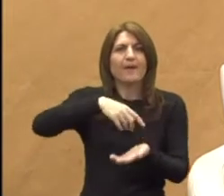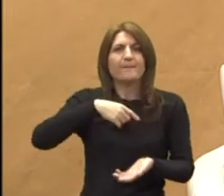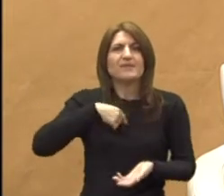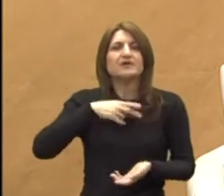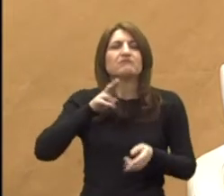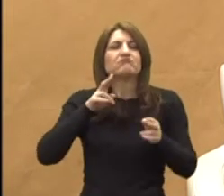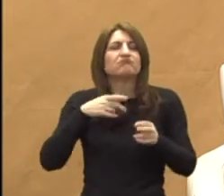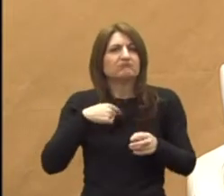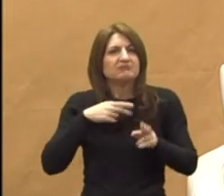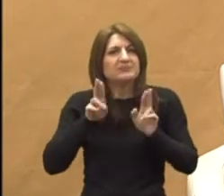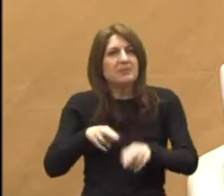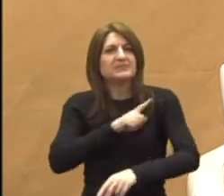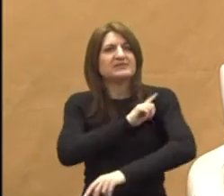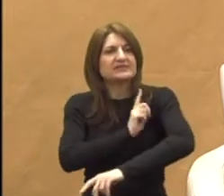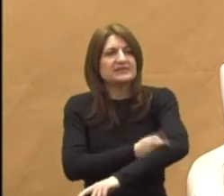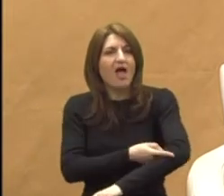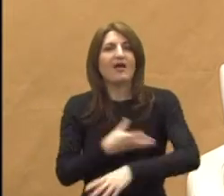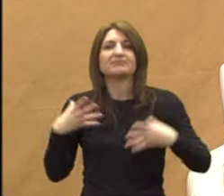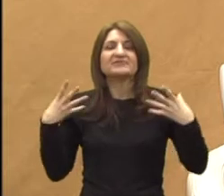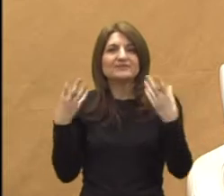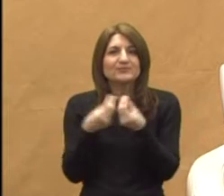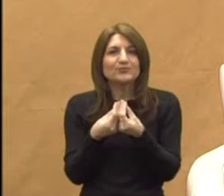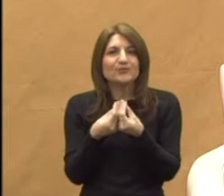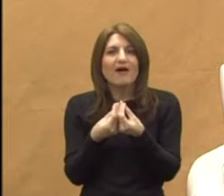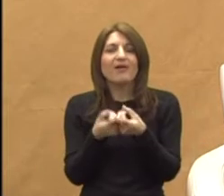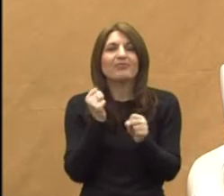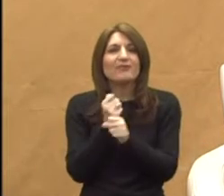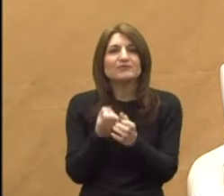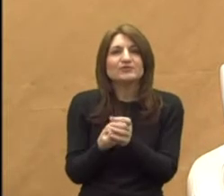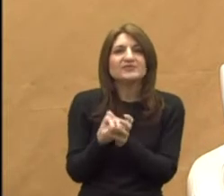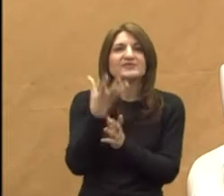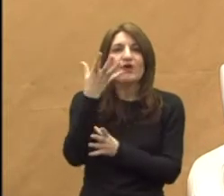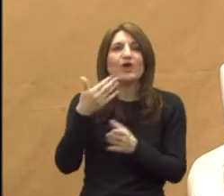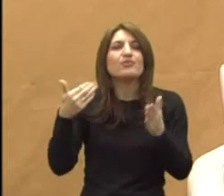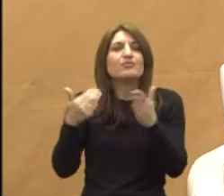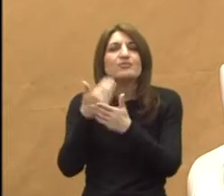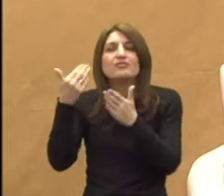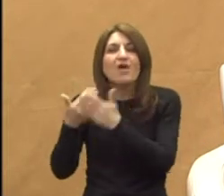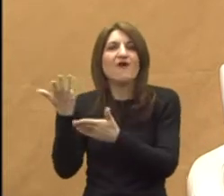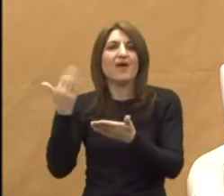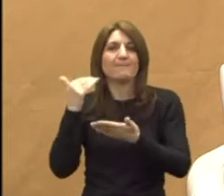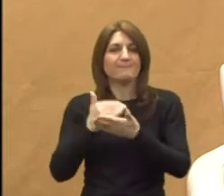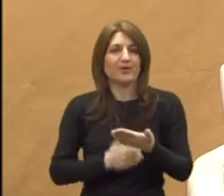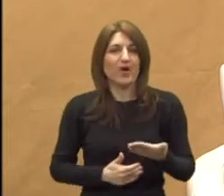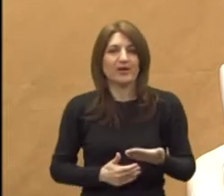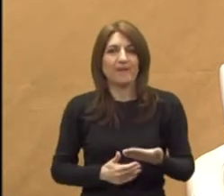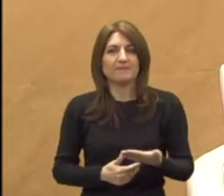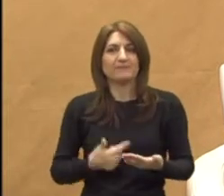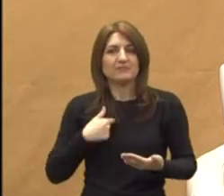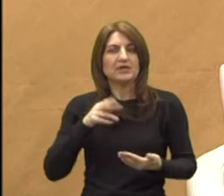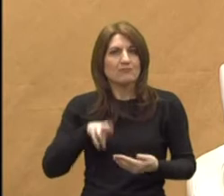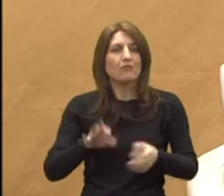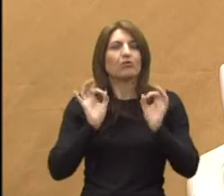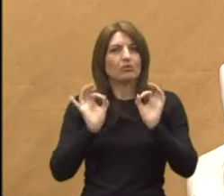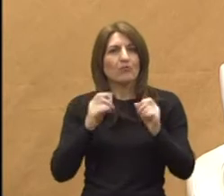snage svi zajedno stvarati te neke nove inovativne programe. Imamo dobre